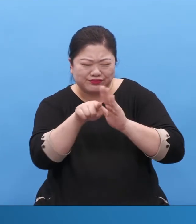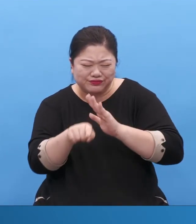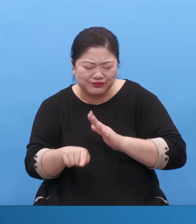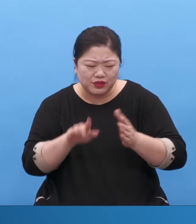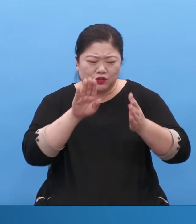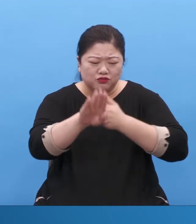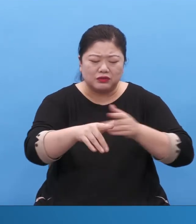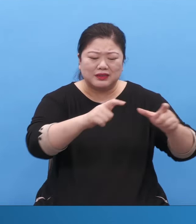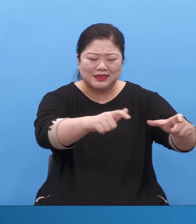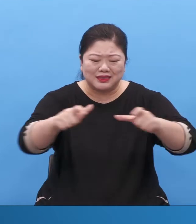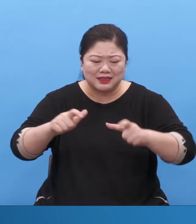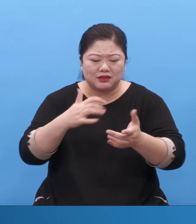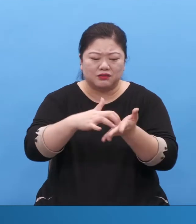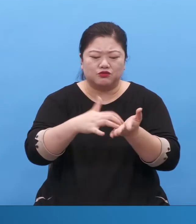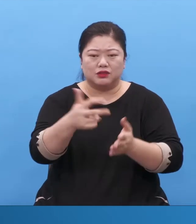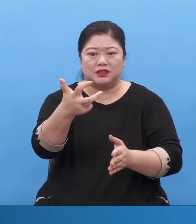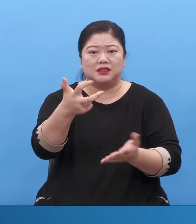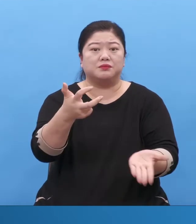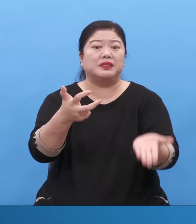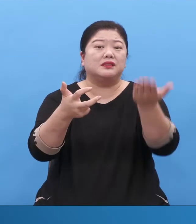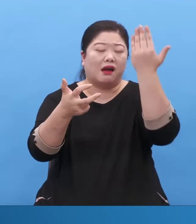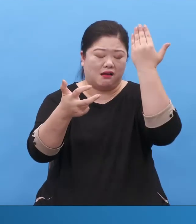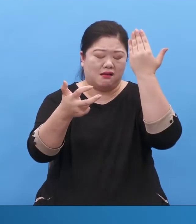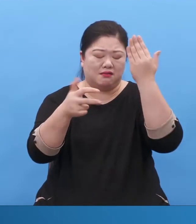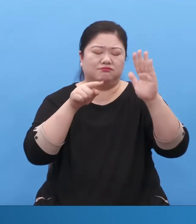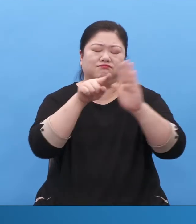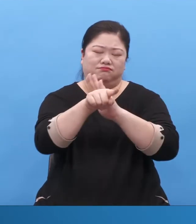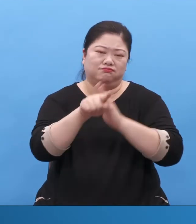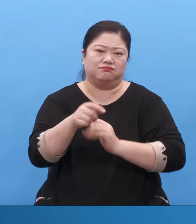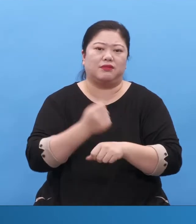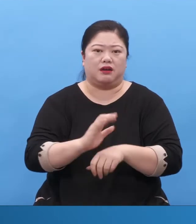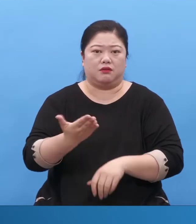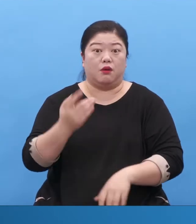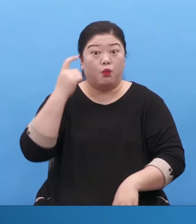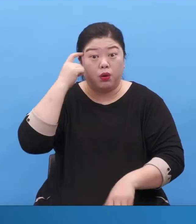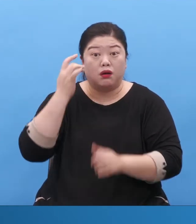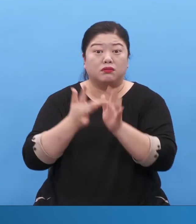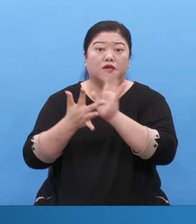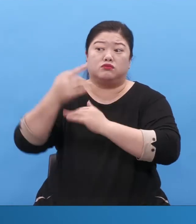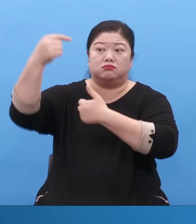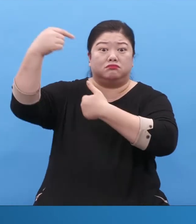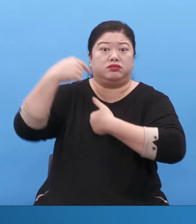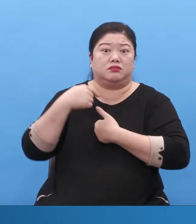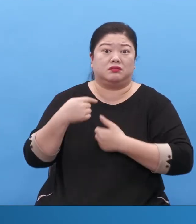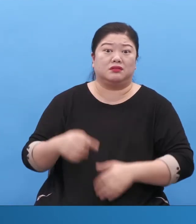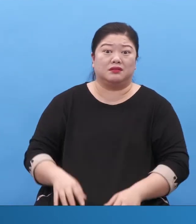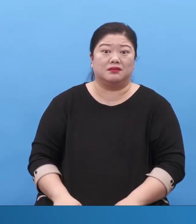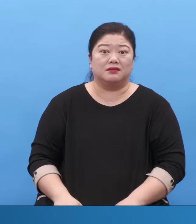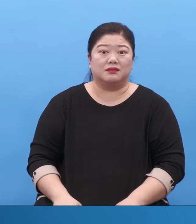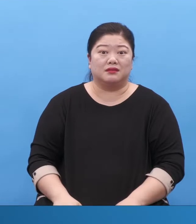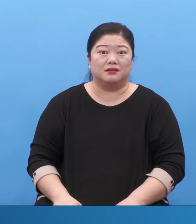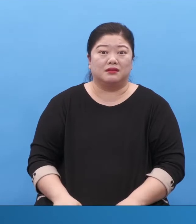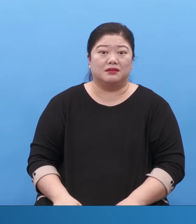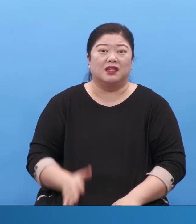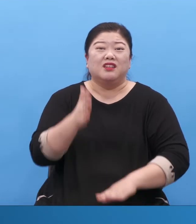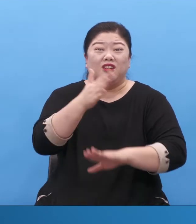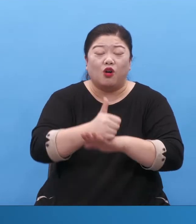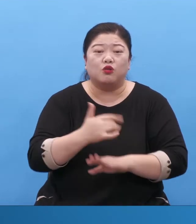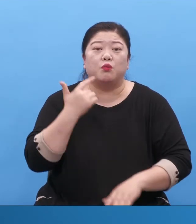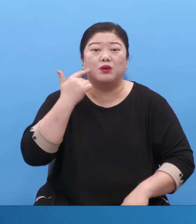그까지 안 하고는 다 행인 거 아니에요. 예수님이 하고싶다니까요. 그래서 여러분이 못 죽는 거요.